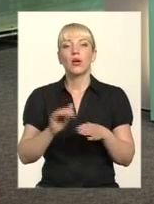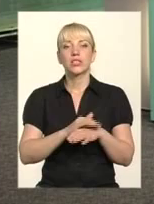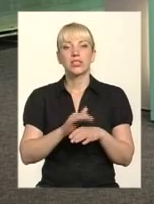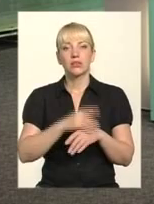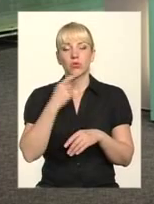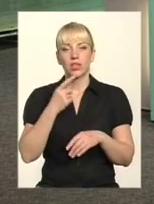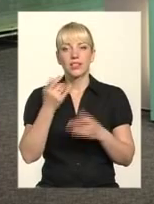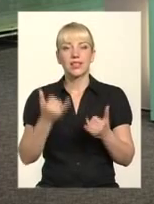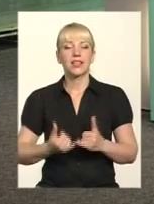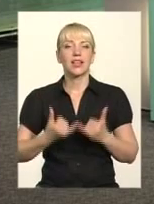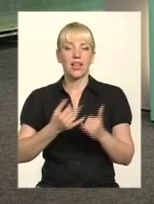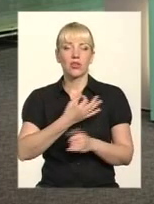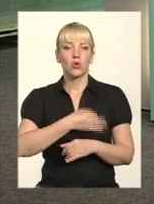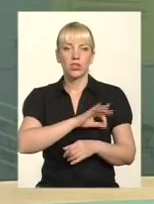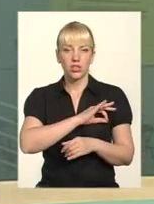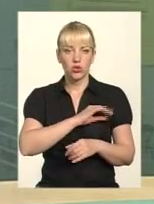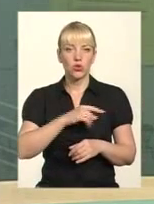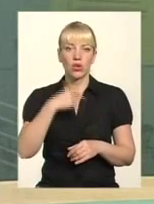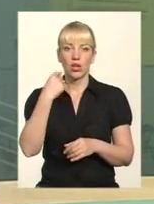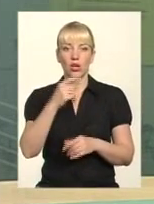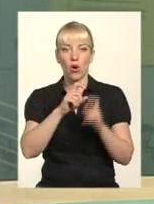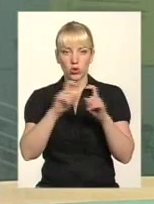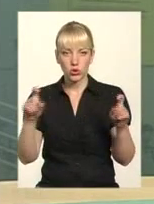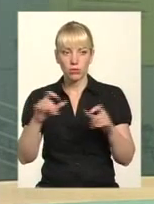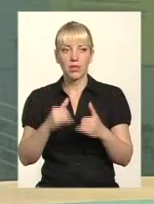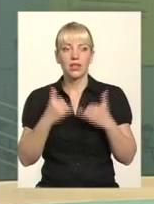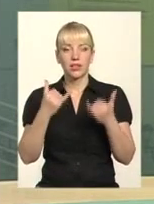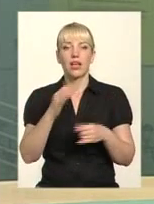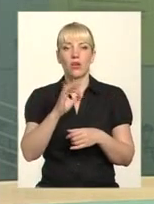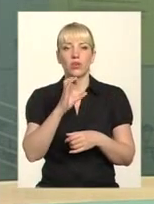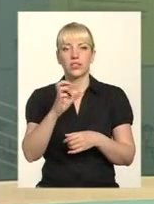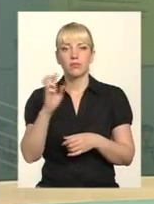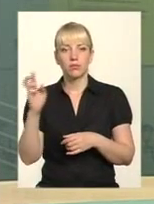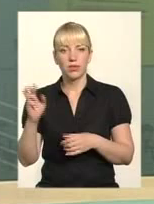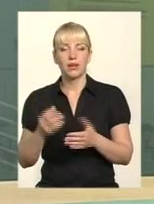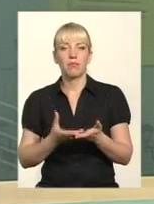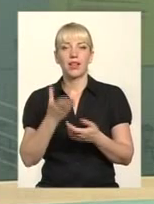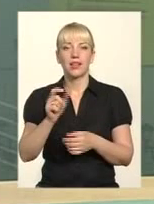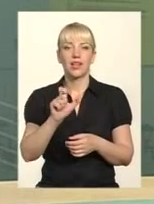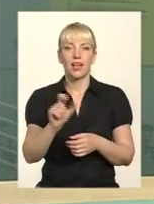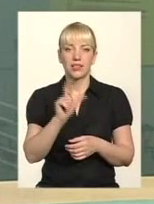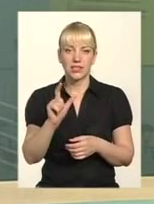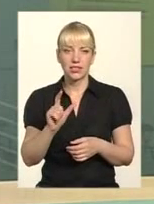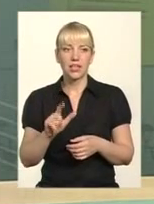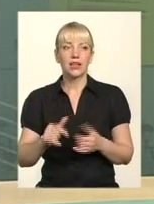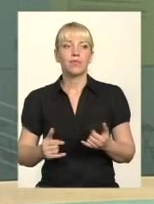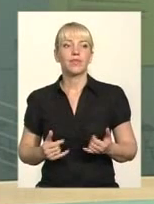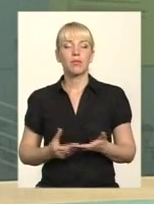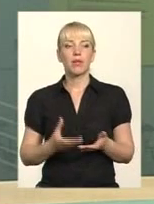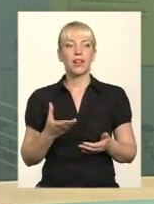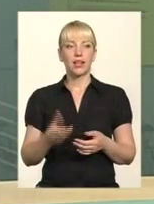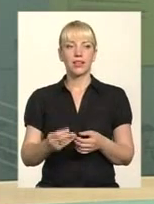для юридичної особи, для ОСББ, плата за газ, плата за